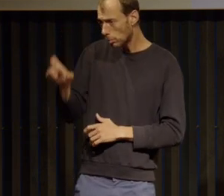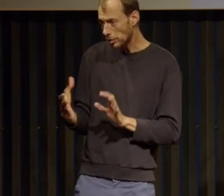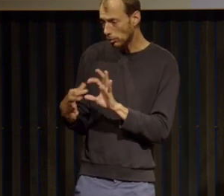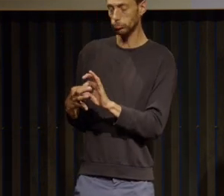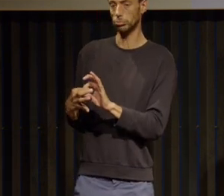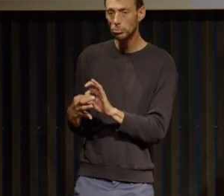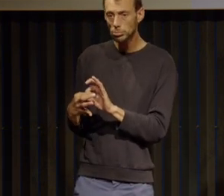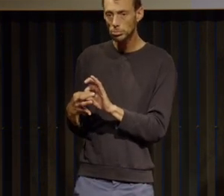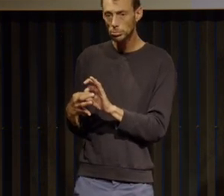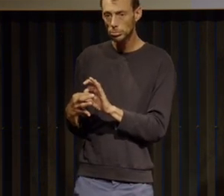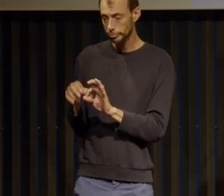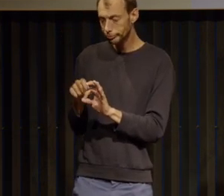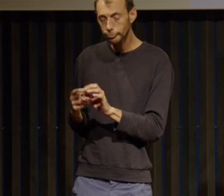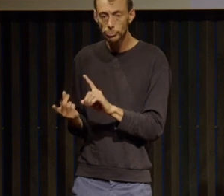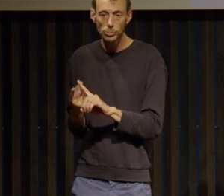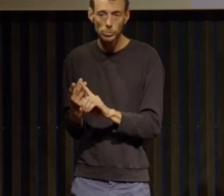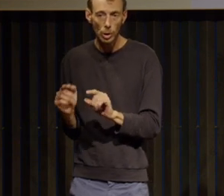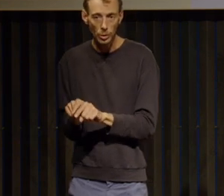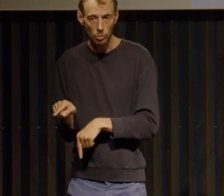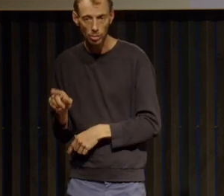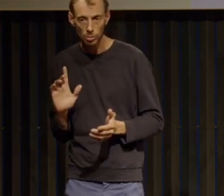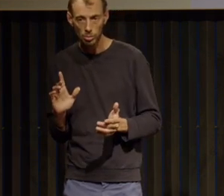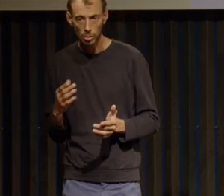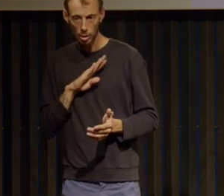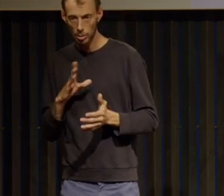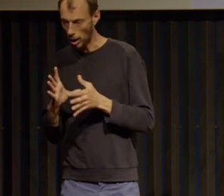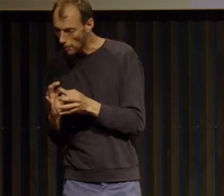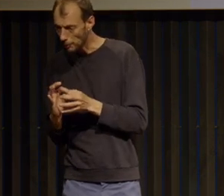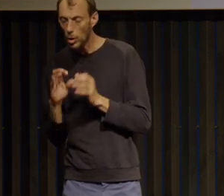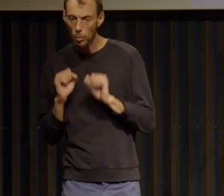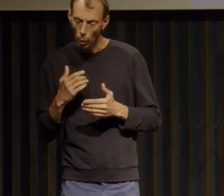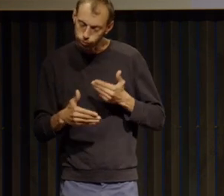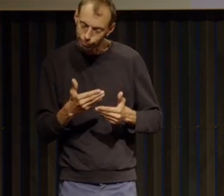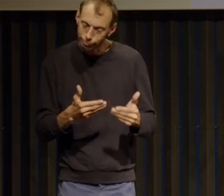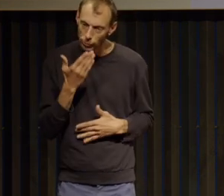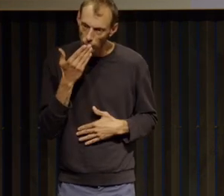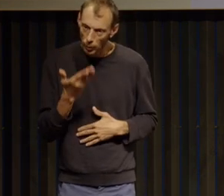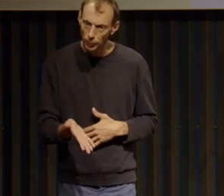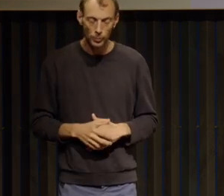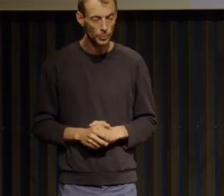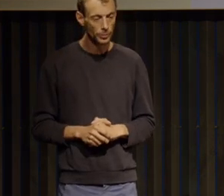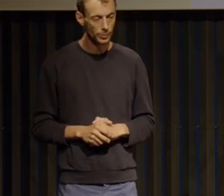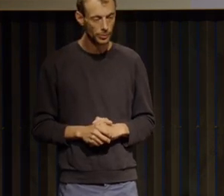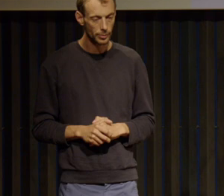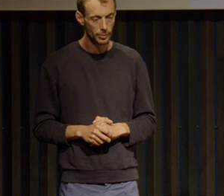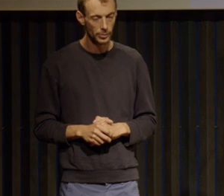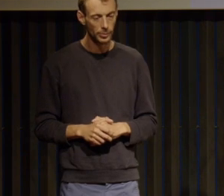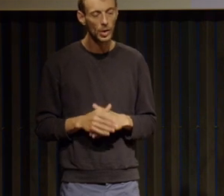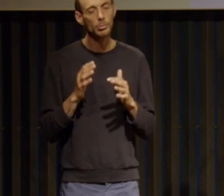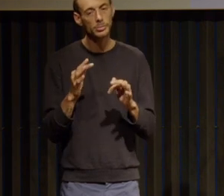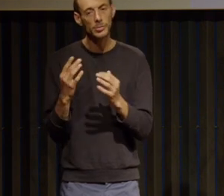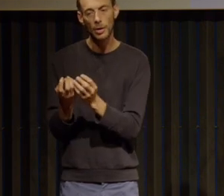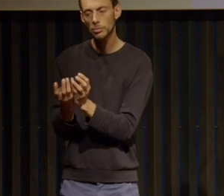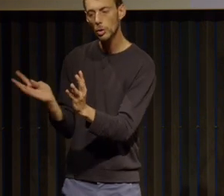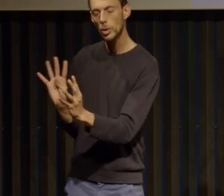thérapeutes là parce que c'est ça aussi qui va nous permettre d'avancer dans le fait de s'entourer aussi il y a bien sûr le fait de s